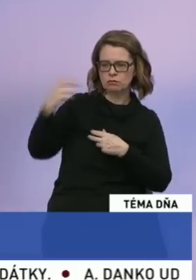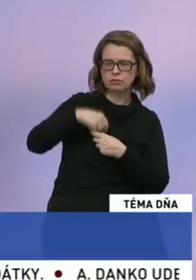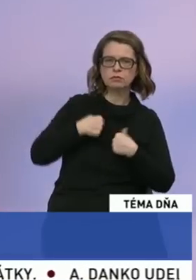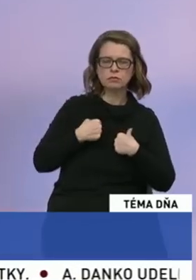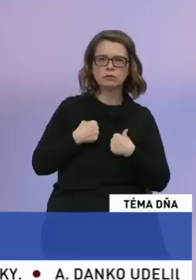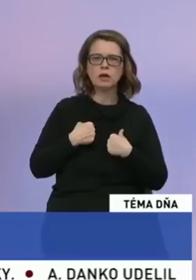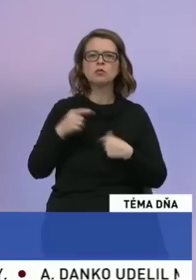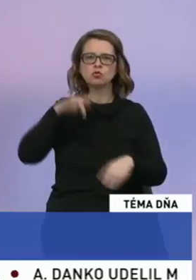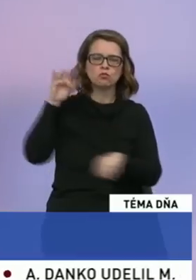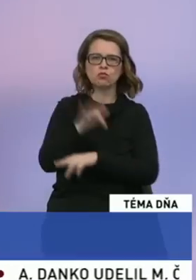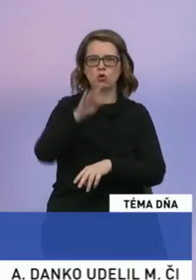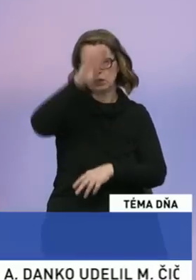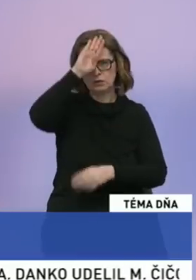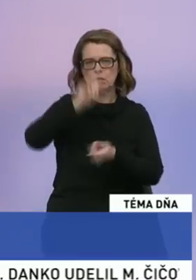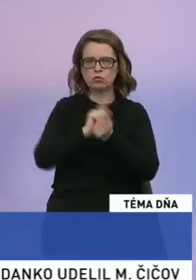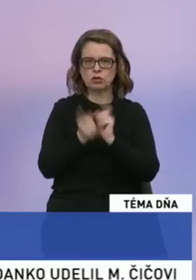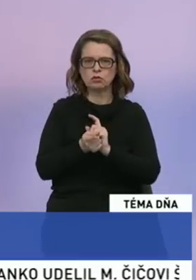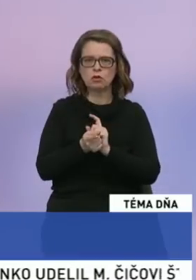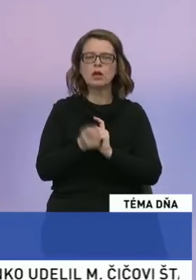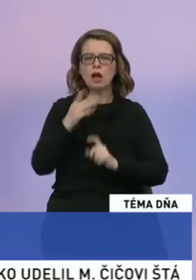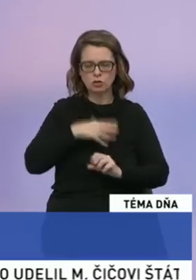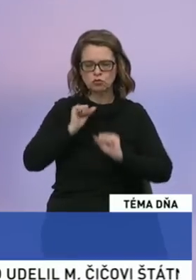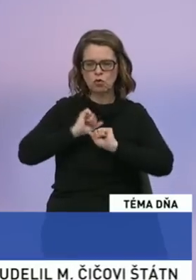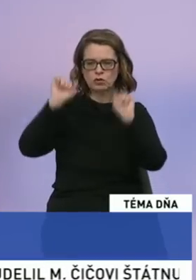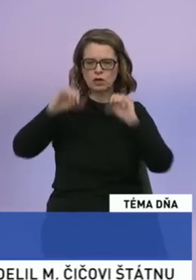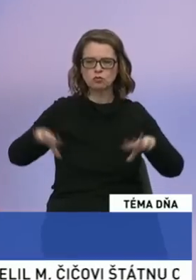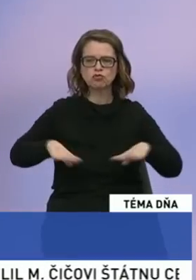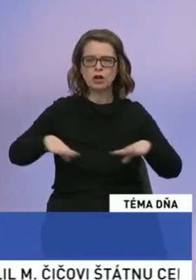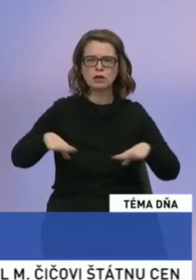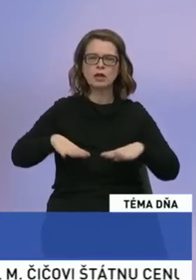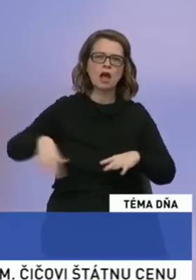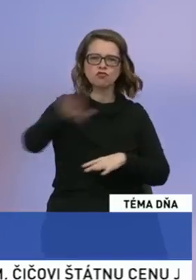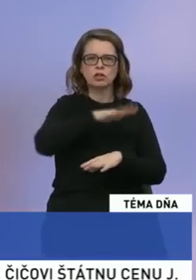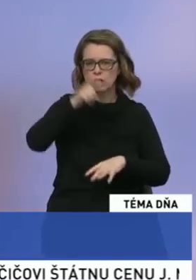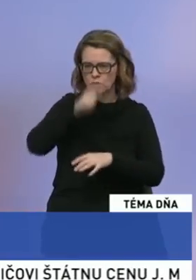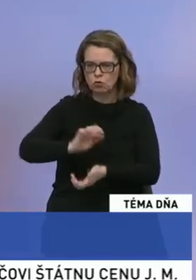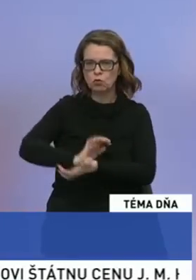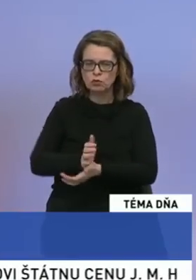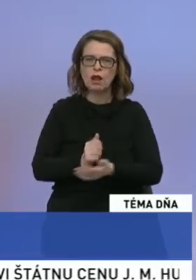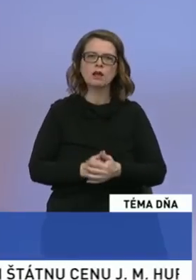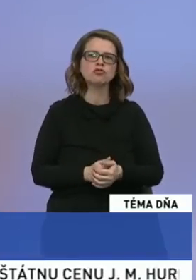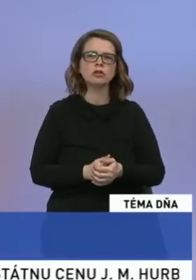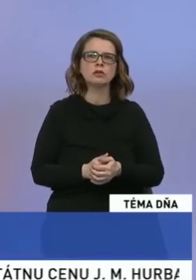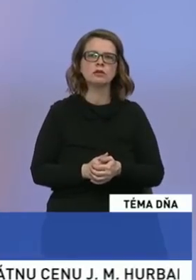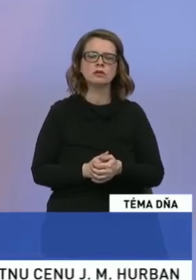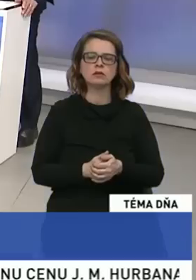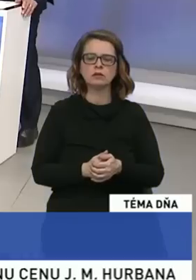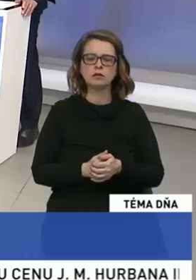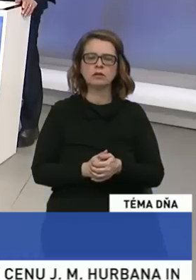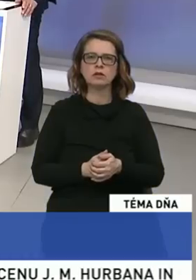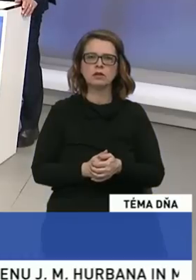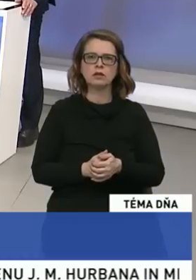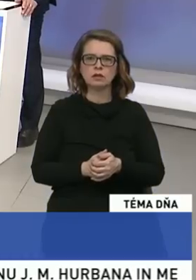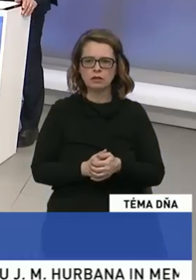jednoznačne proti istambulskému dohovoru a sú za ochranu žien a všetkých utláčaných. Veď Talena by sa neurokovala o istambulskom dohovoru, aby